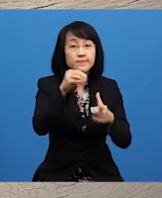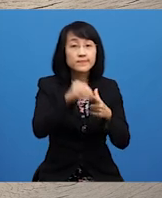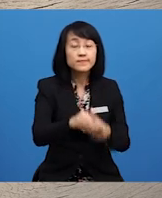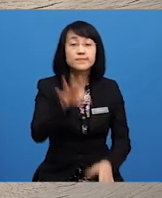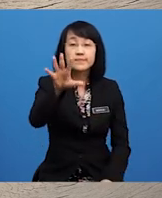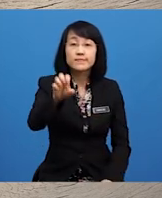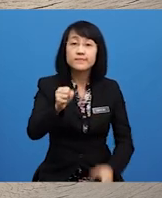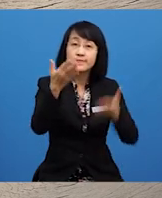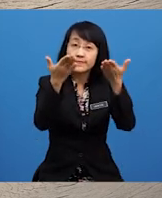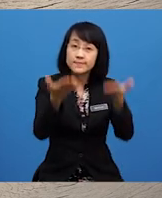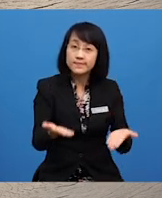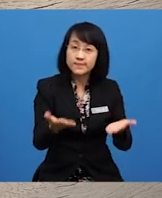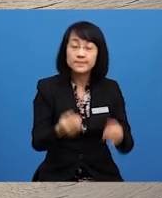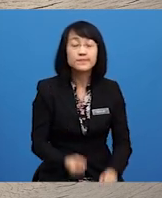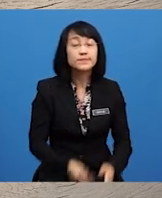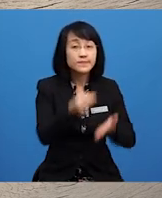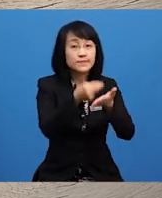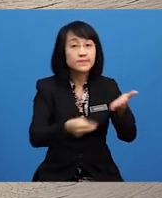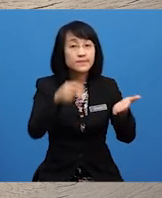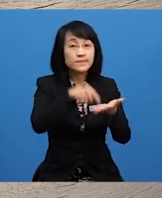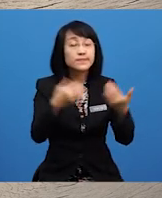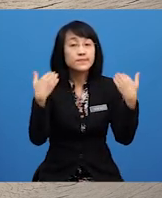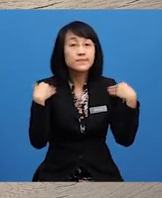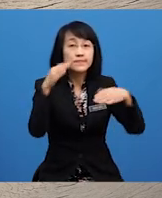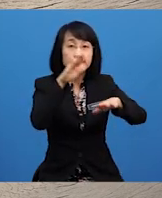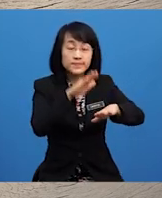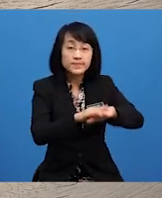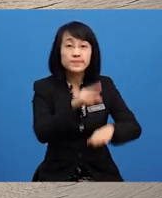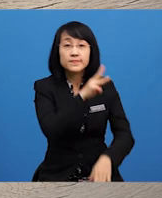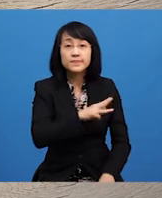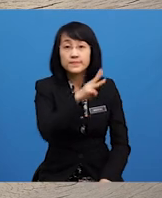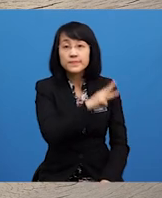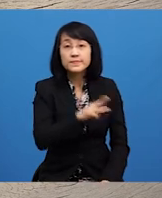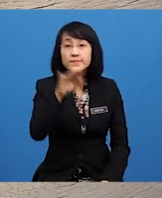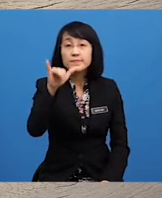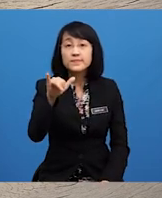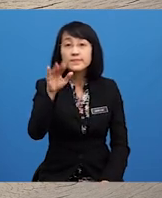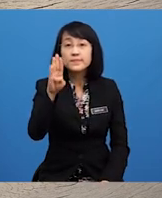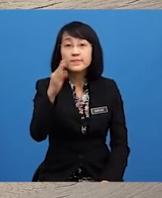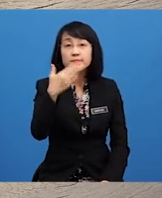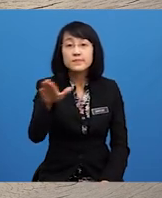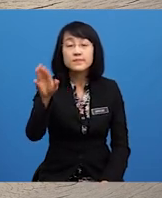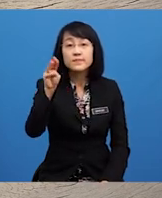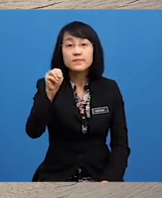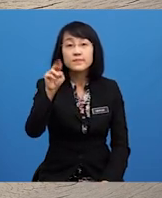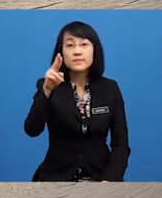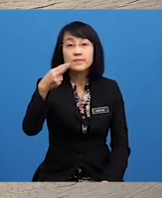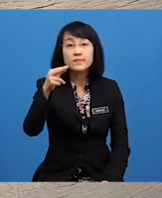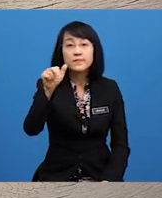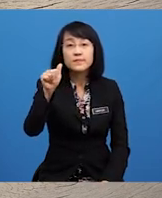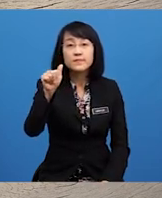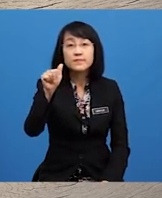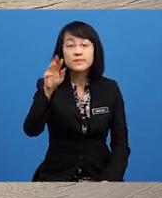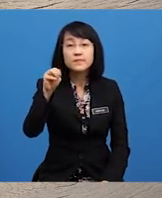Nilai ini Ada pada Watak YB Muhammad Yusof YB Muhammad